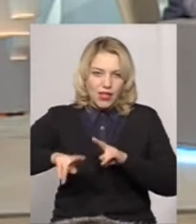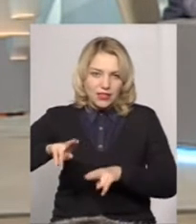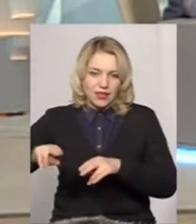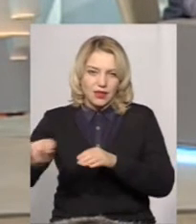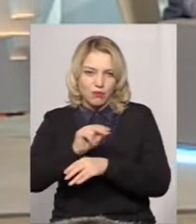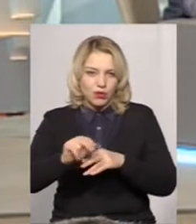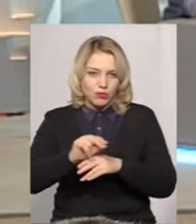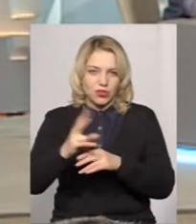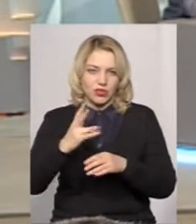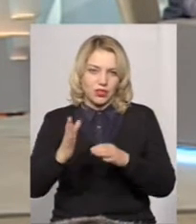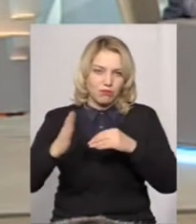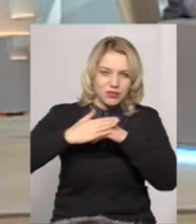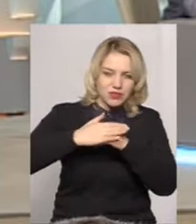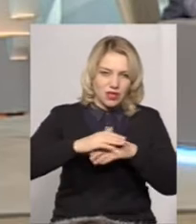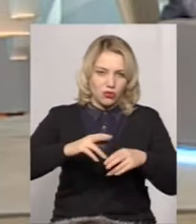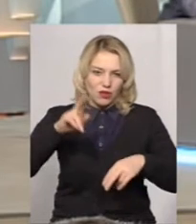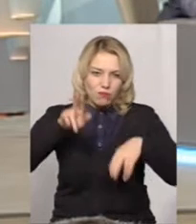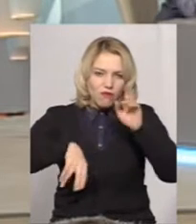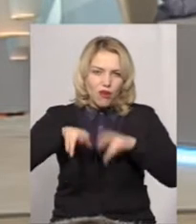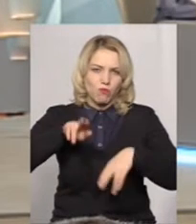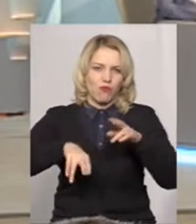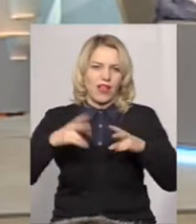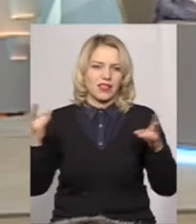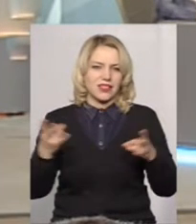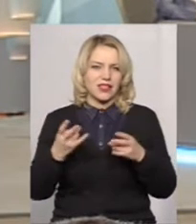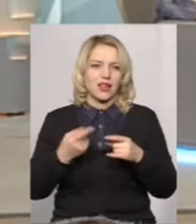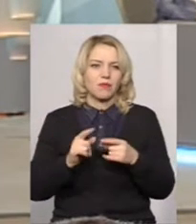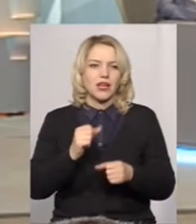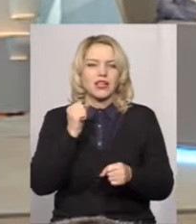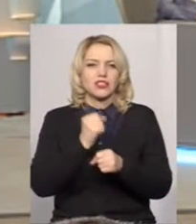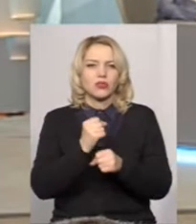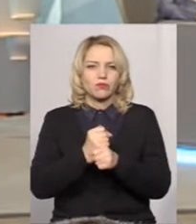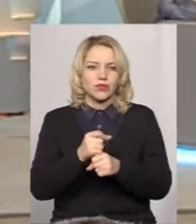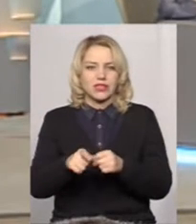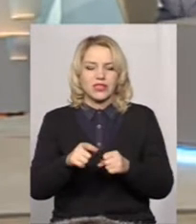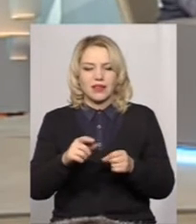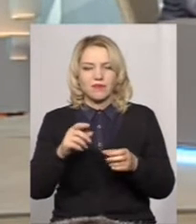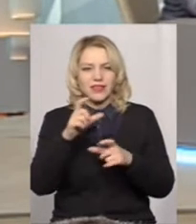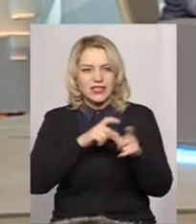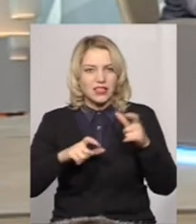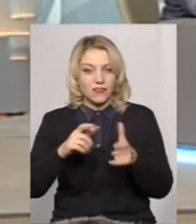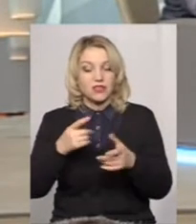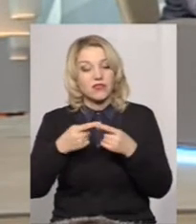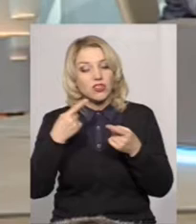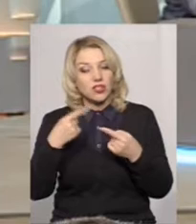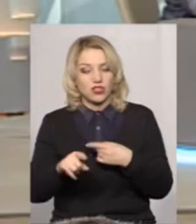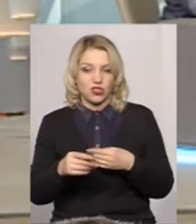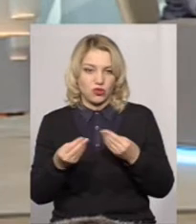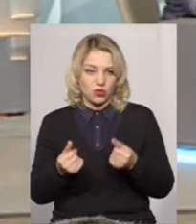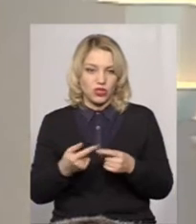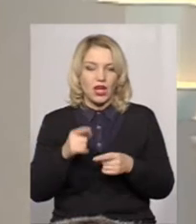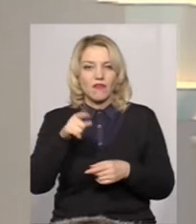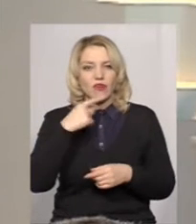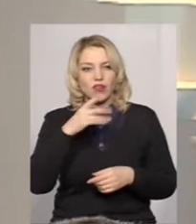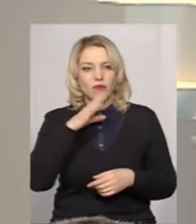ставити засувки. Пофарбувати, потрібно забезпечити його дезінфекцією. Тобто, це інші кошти. Пане Сергію, а ви порушили тему